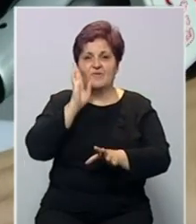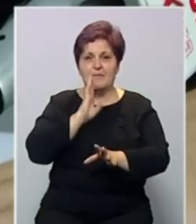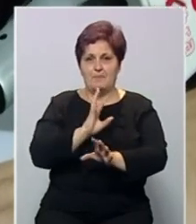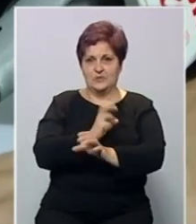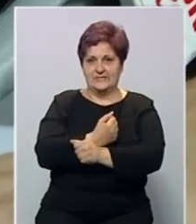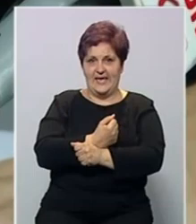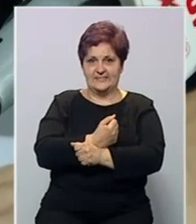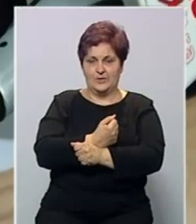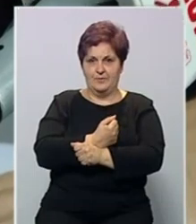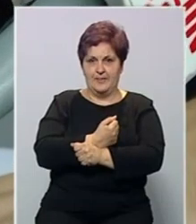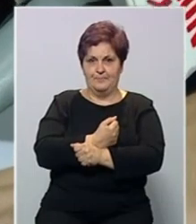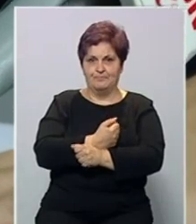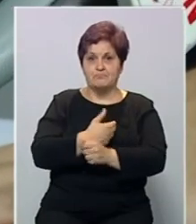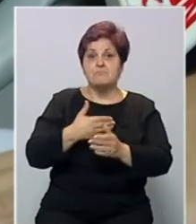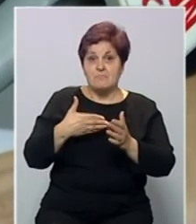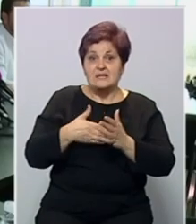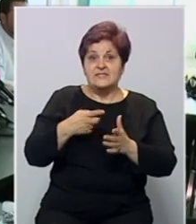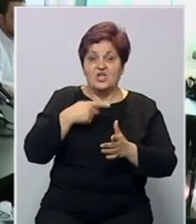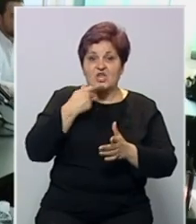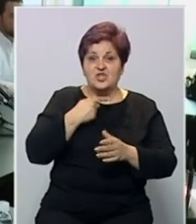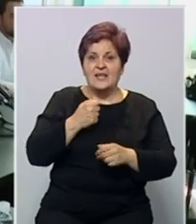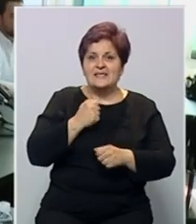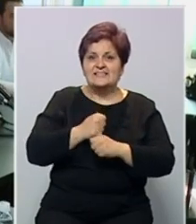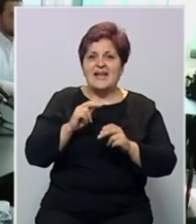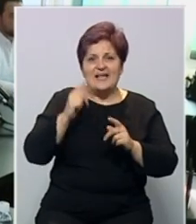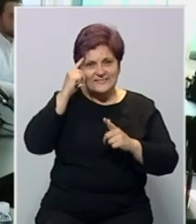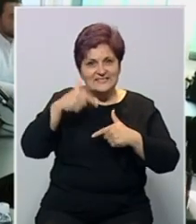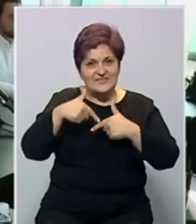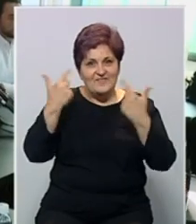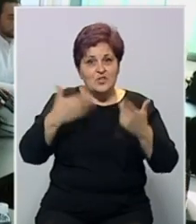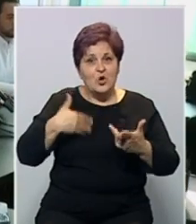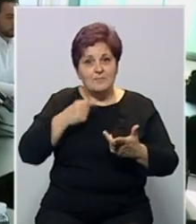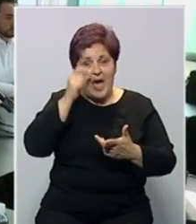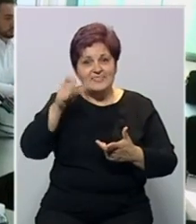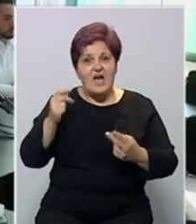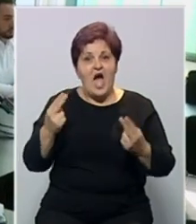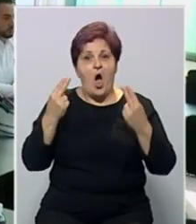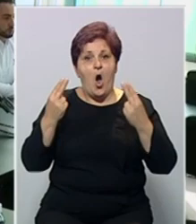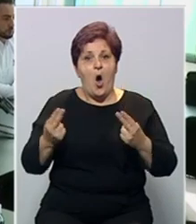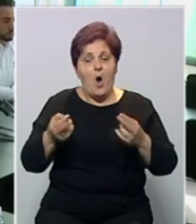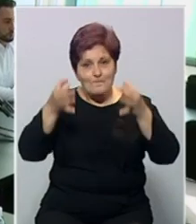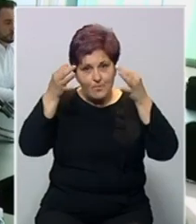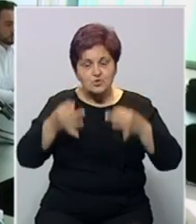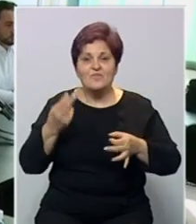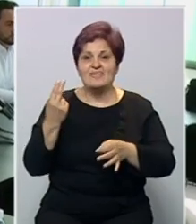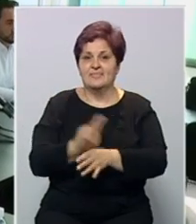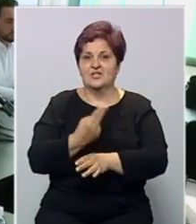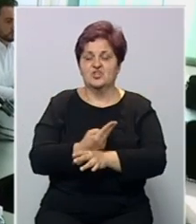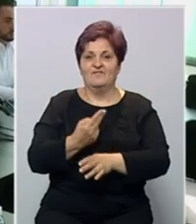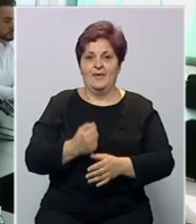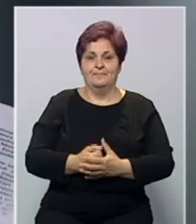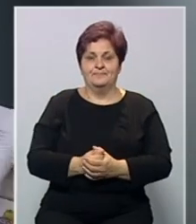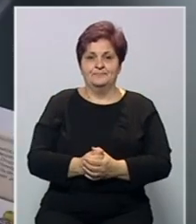države Bosne i Hercegovine. Cilj je rečeno je izgraditi svijest kod mladih ljudi o važnosti poštovanja države.